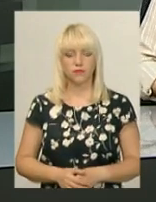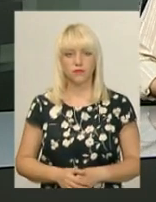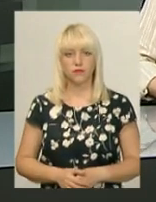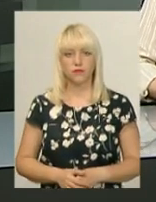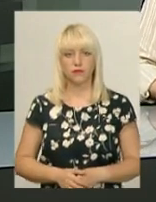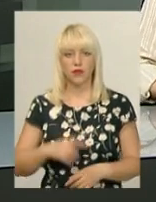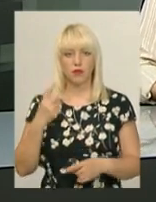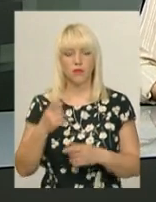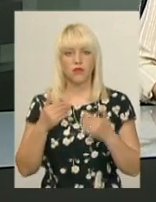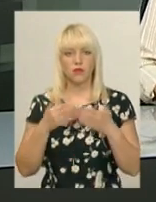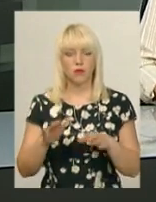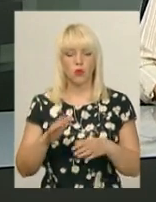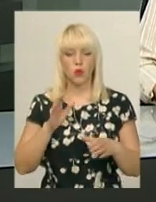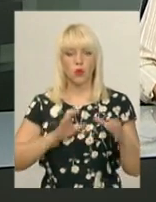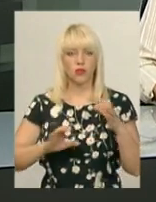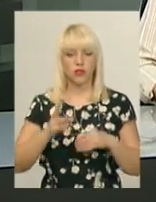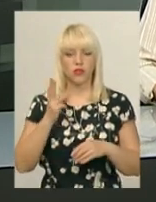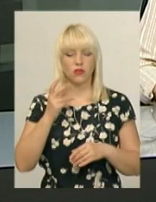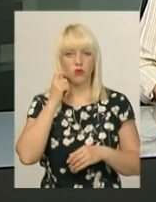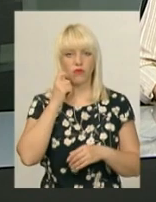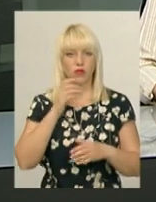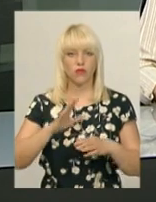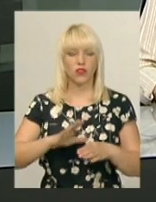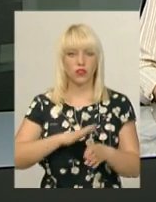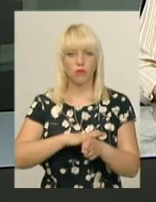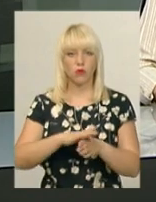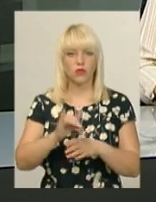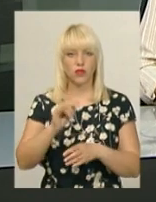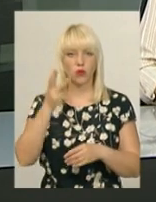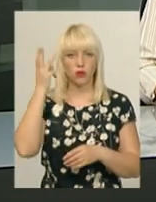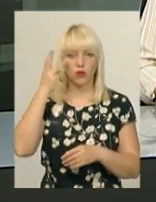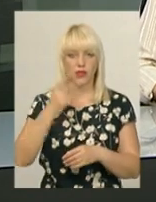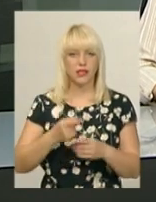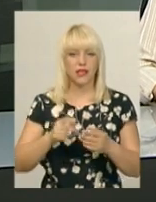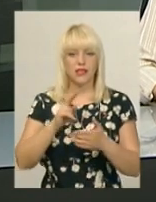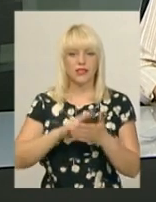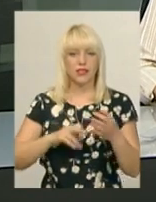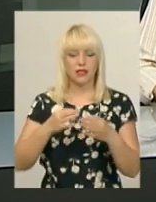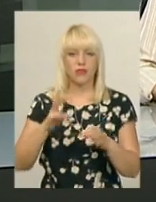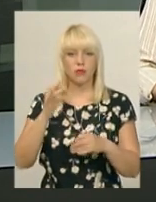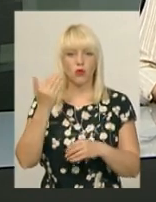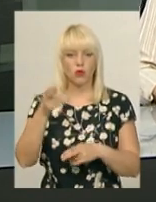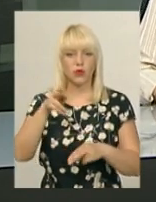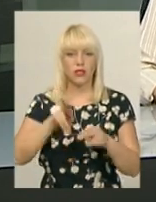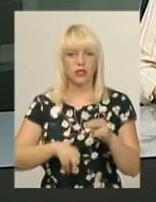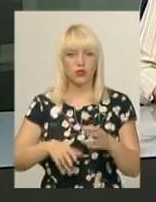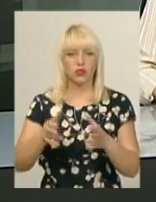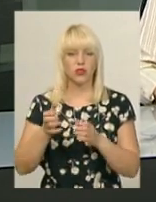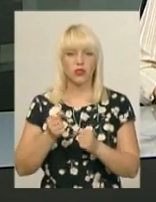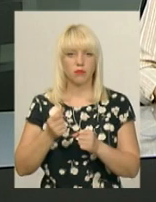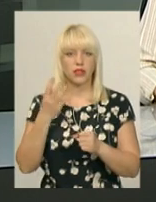Перший випуск університету третього віку відбувся у Хмельницькому. Сертифікати про його закінчення отримали